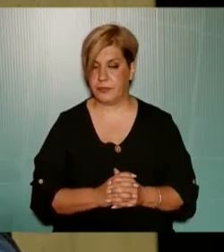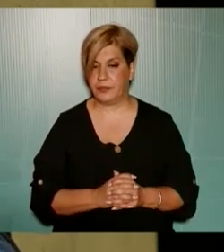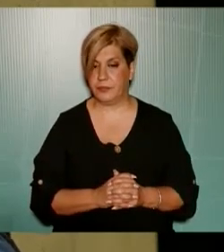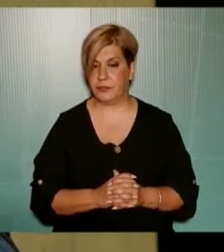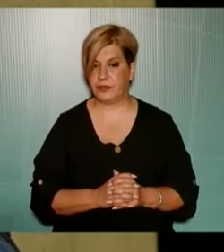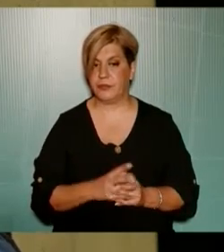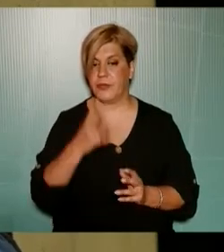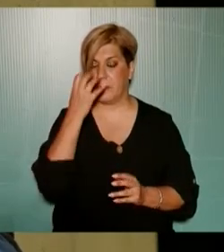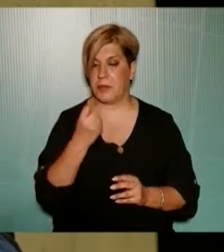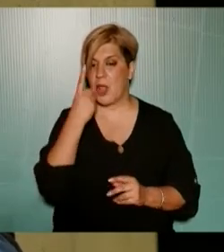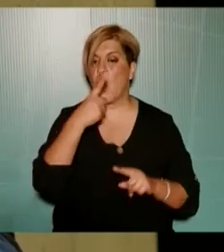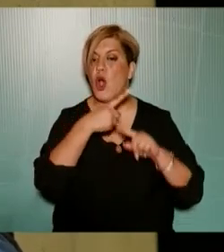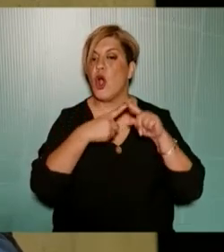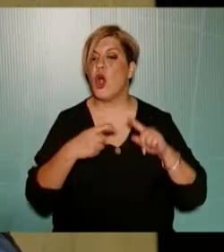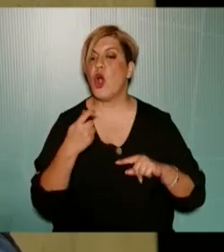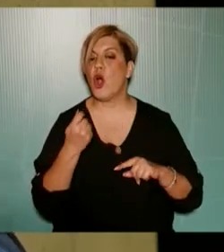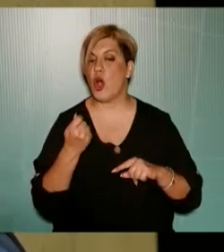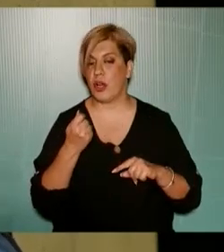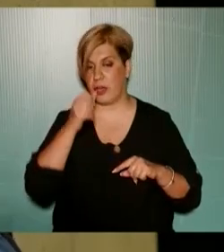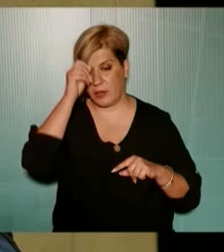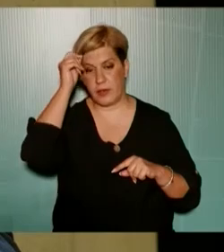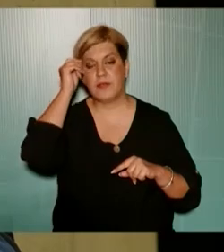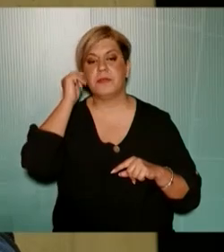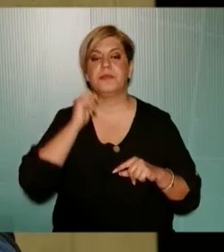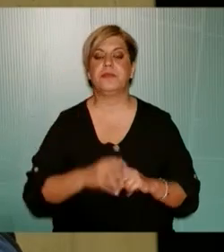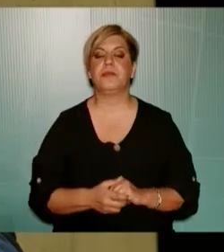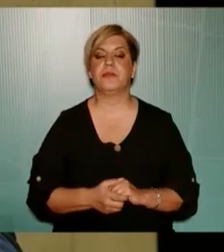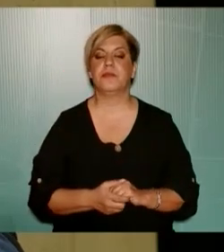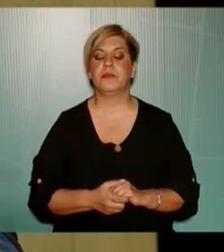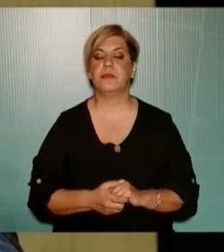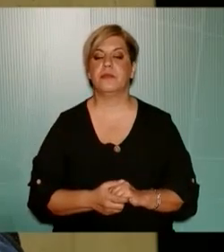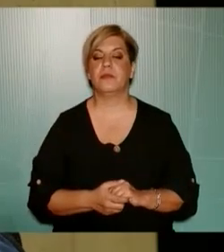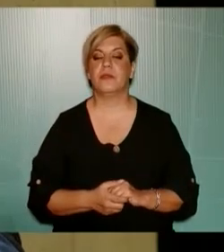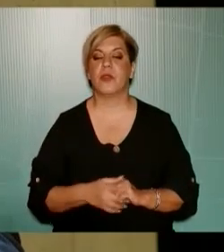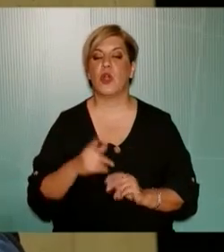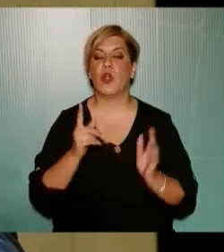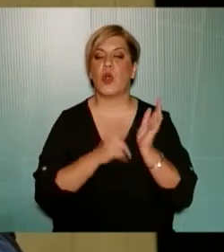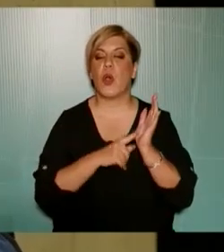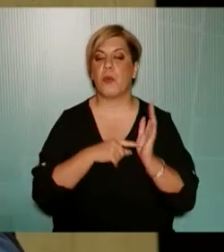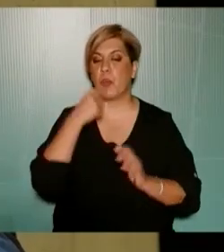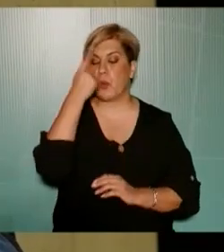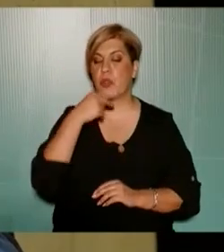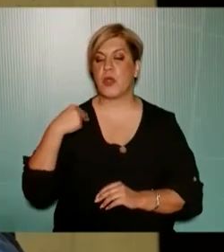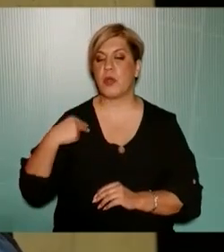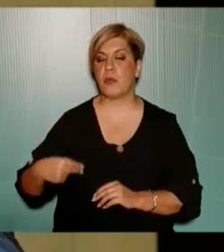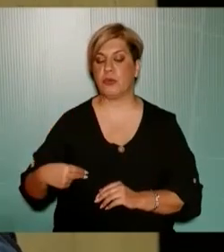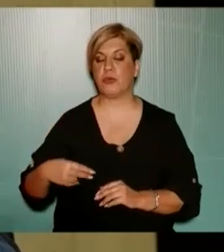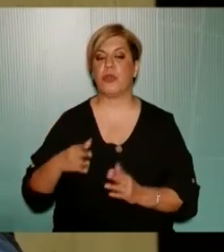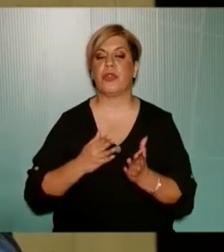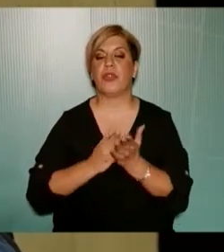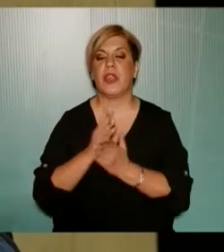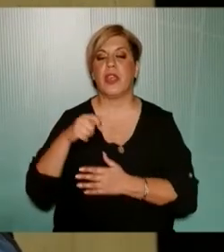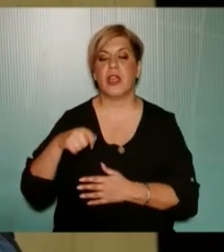υπήρξε μια χορηγία γιατί είδα ότι έγινε μια αναφορά από το νομικό πρόσωπο δημοσίου δικαίου